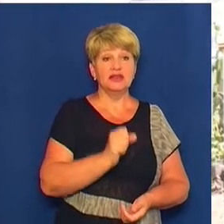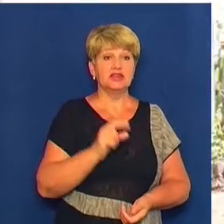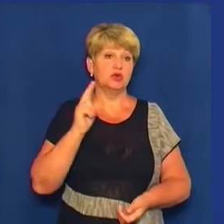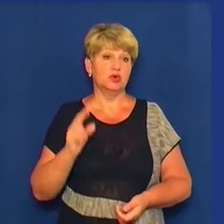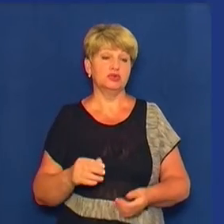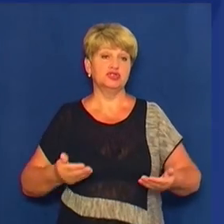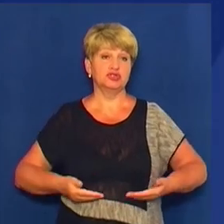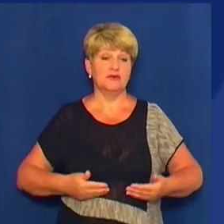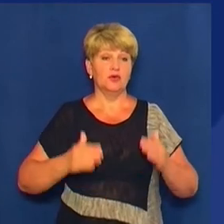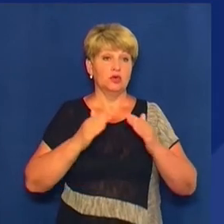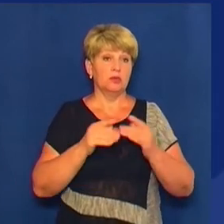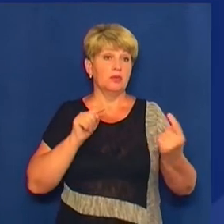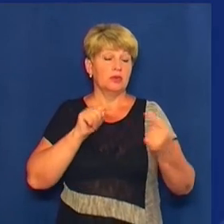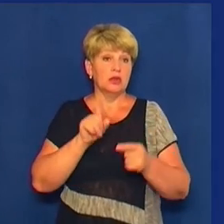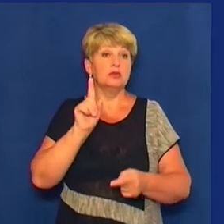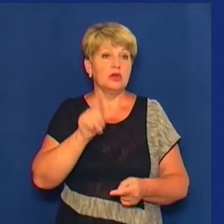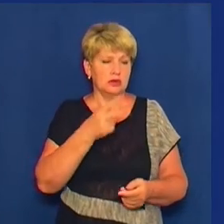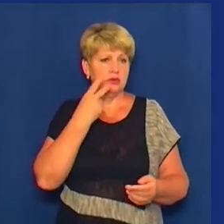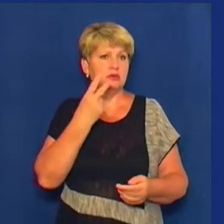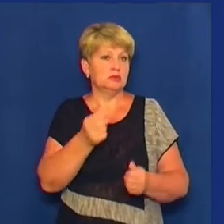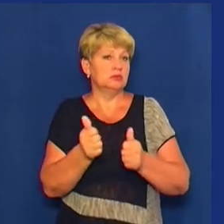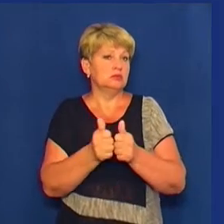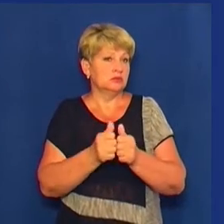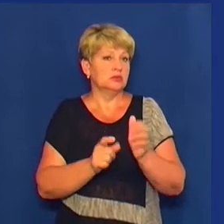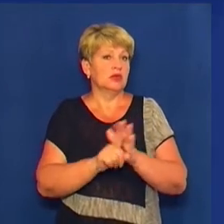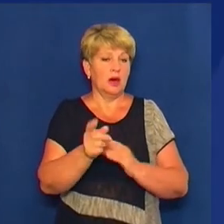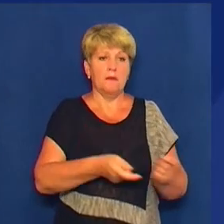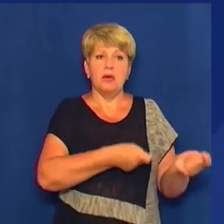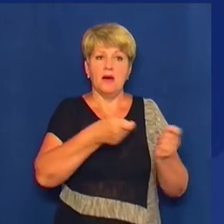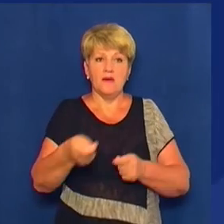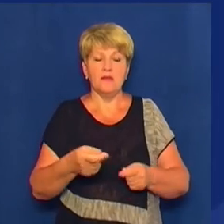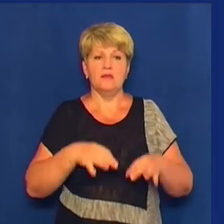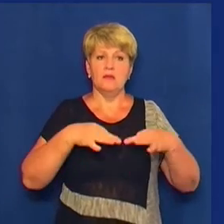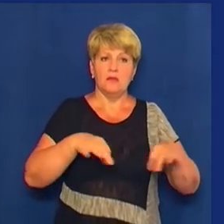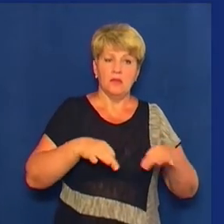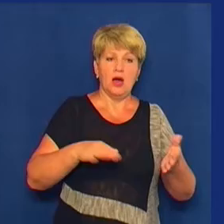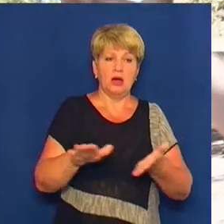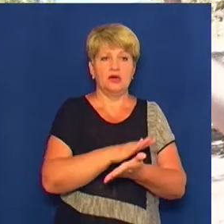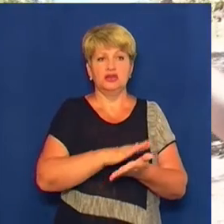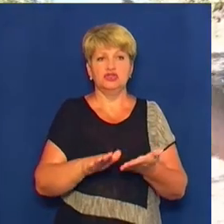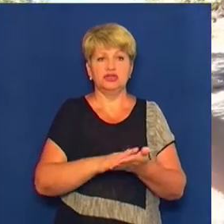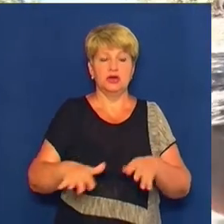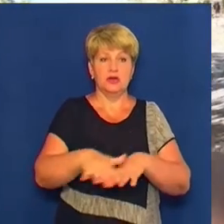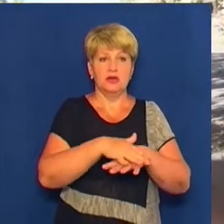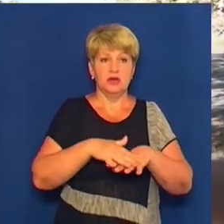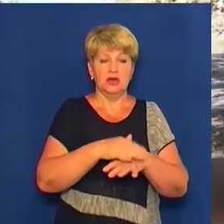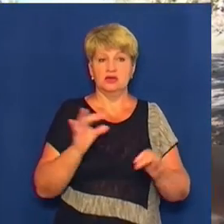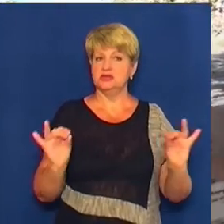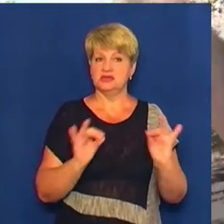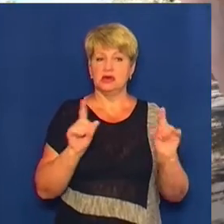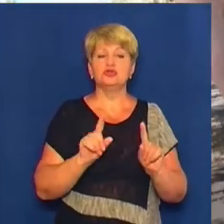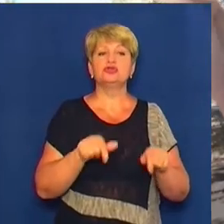навпроти. Говорить, теж побачив, що по сусідству почали звозити будівельну техніку і розчищати територію. Цікаво, що тут буде.